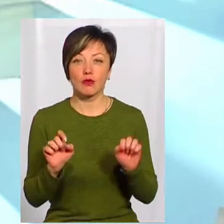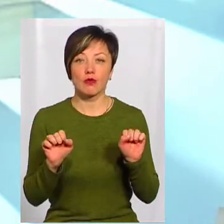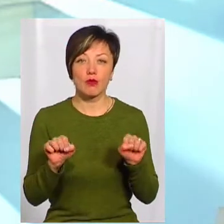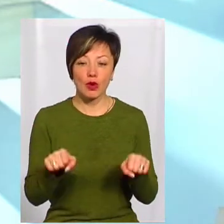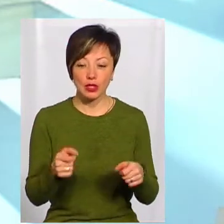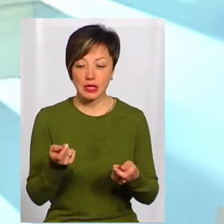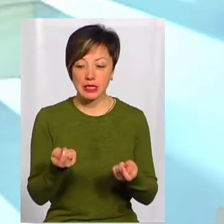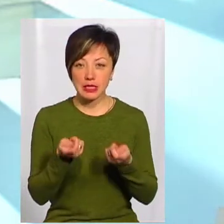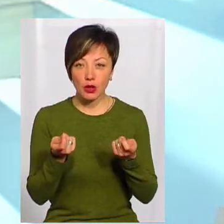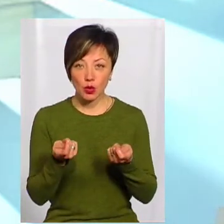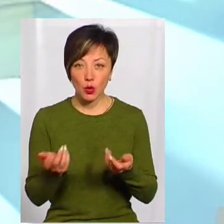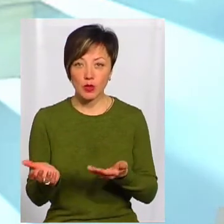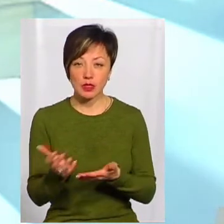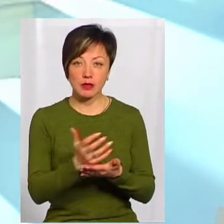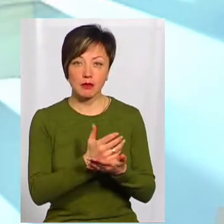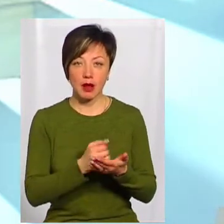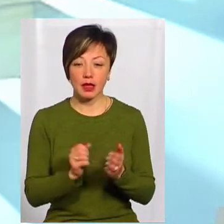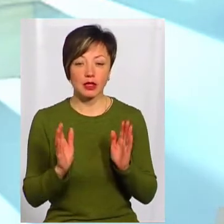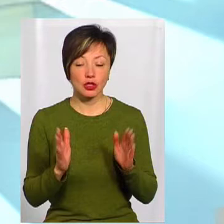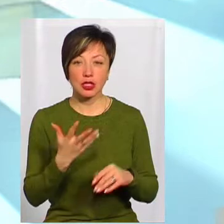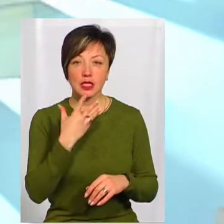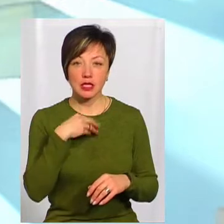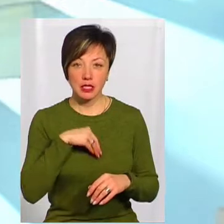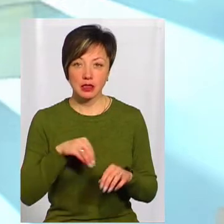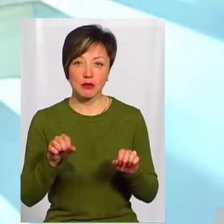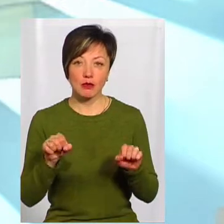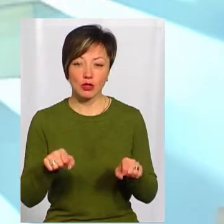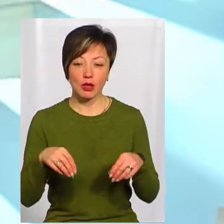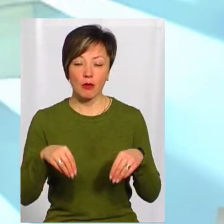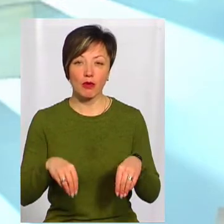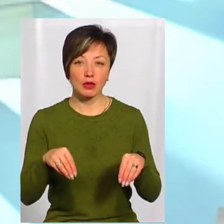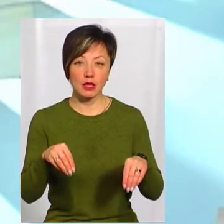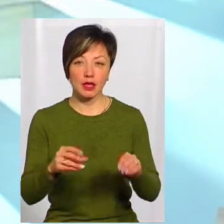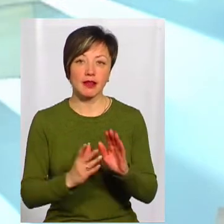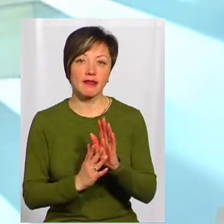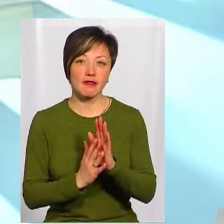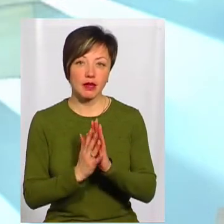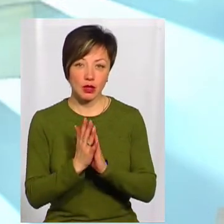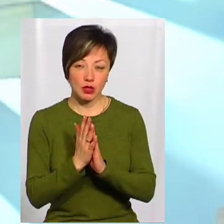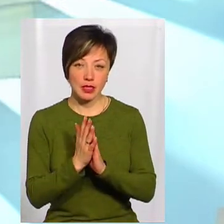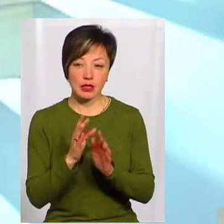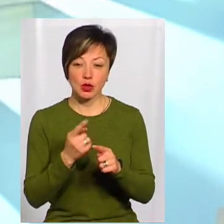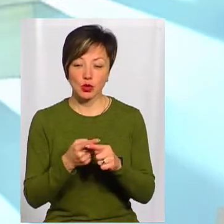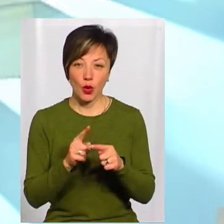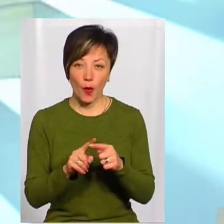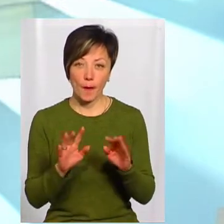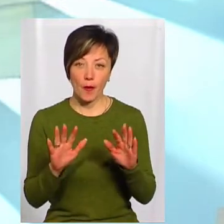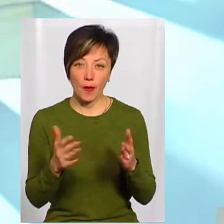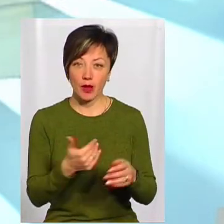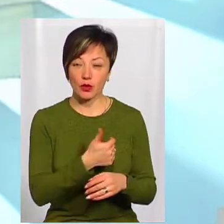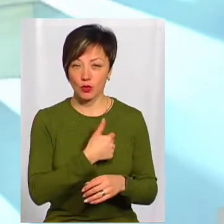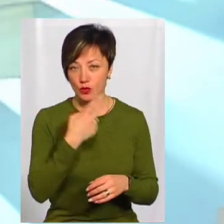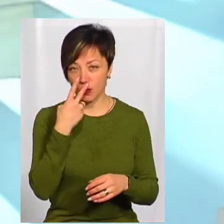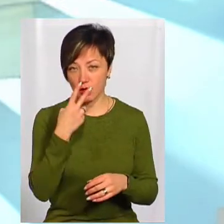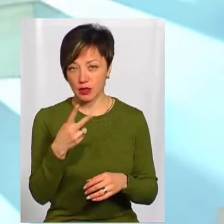зерно, яке вона зібрала, що можна не лише з'їсти, а можна посадити, воно виросте. От з цього моменту я хочу показати,